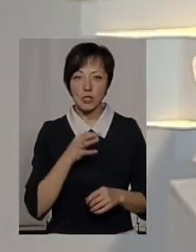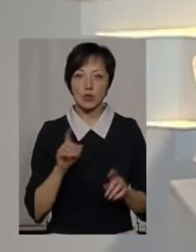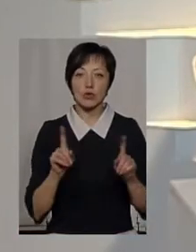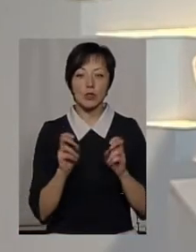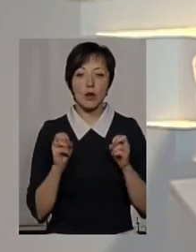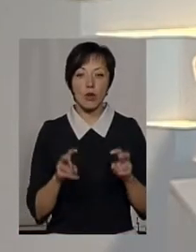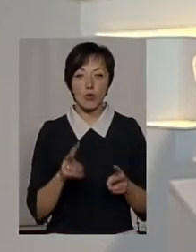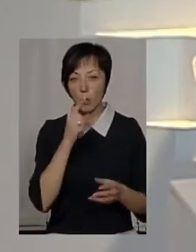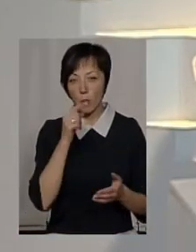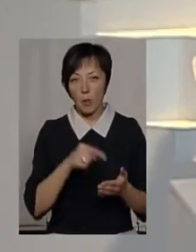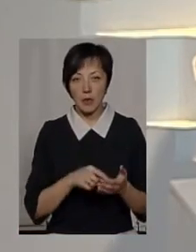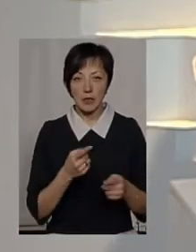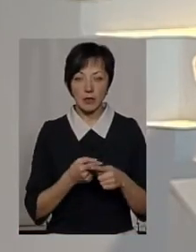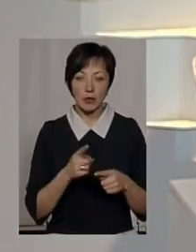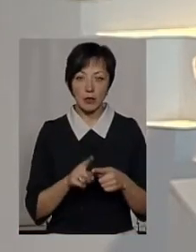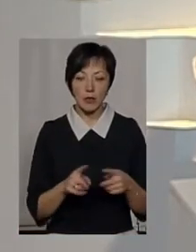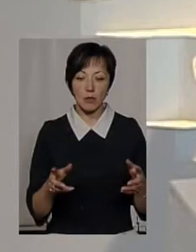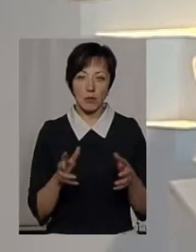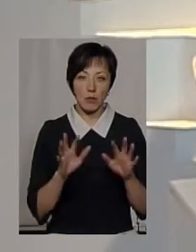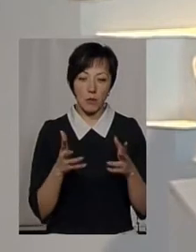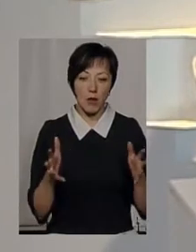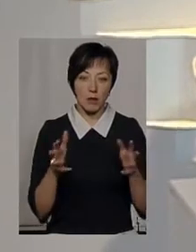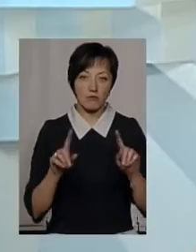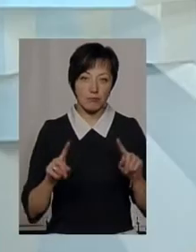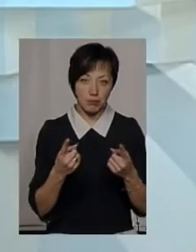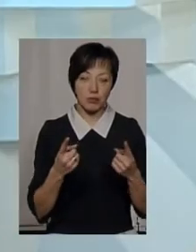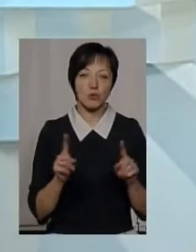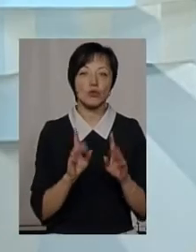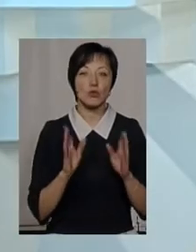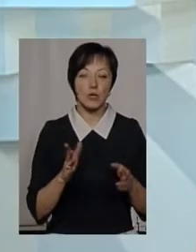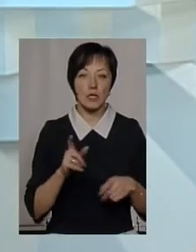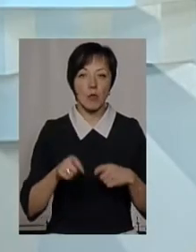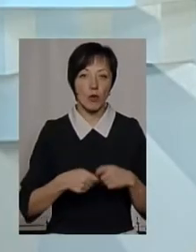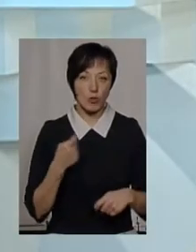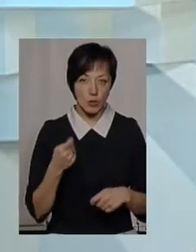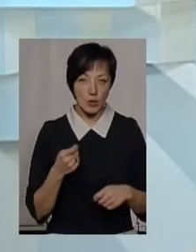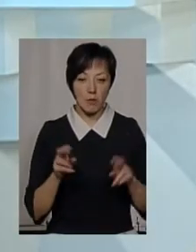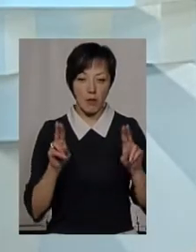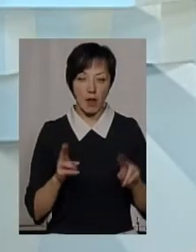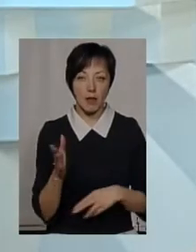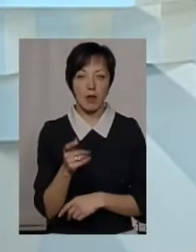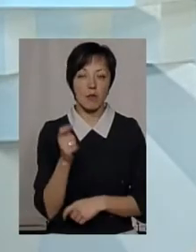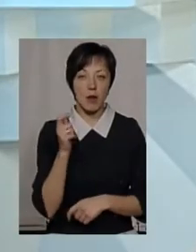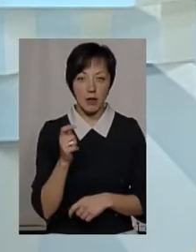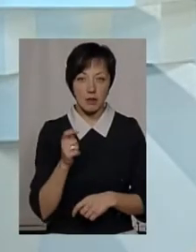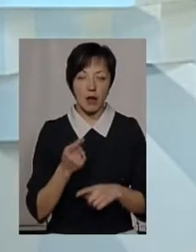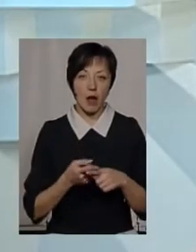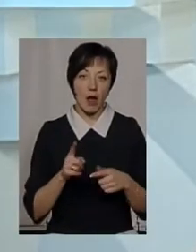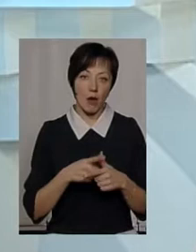тому, хто попадеться на тому, що ловить раки? Ну, за порушення правил рибальства або грубі